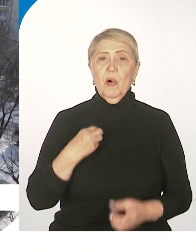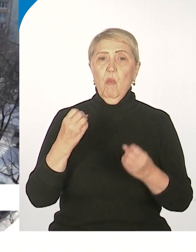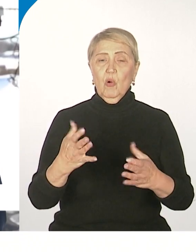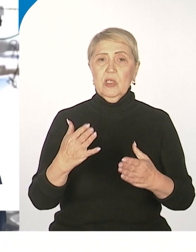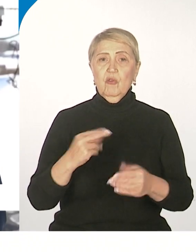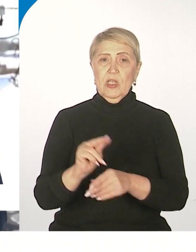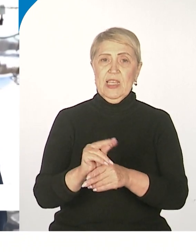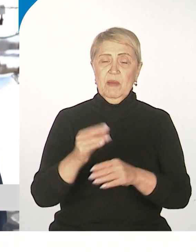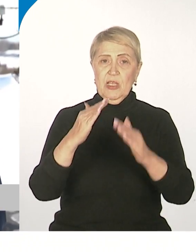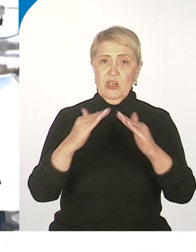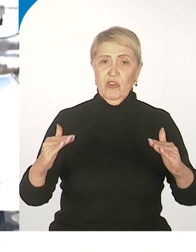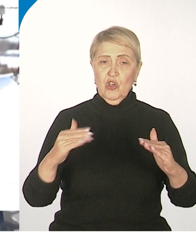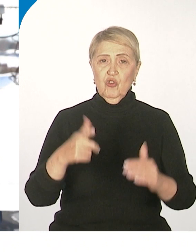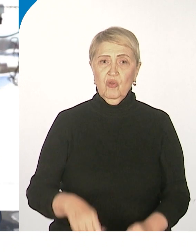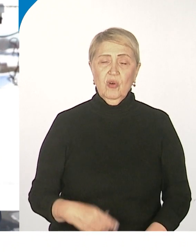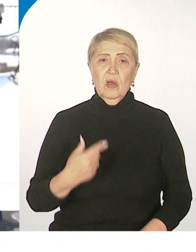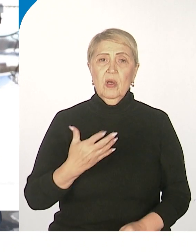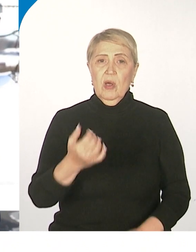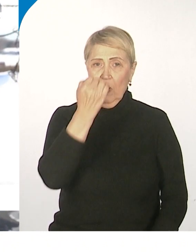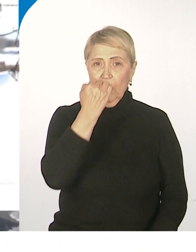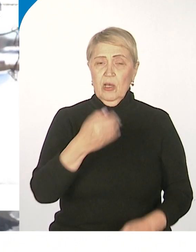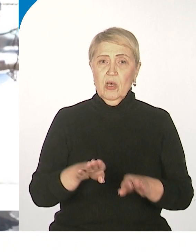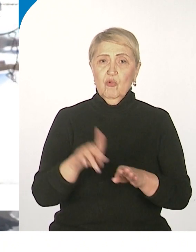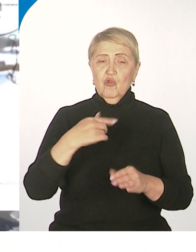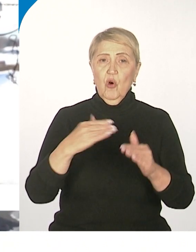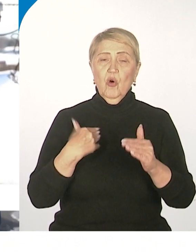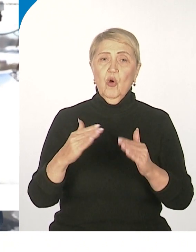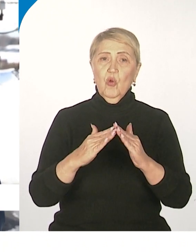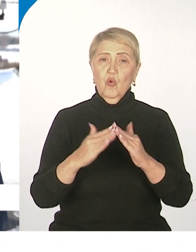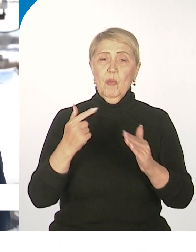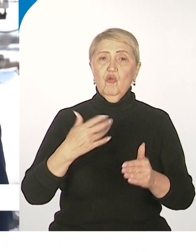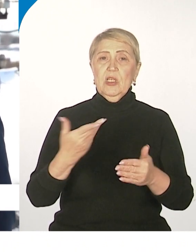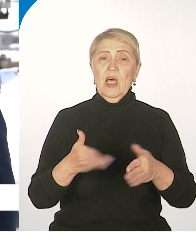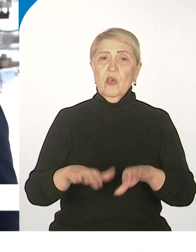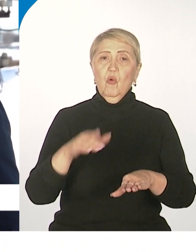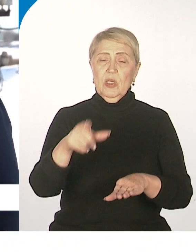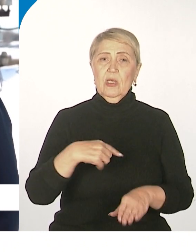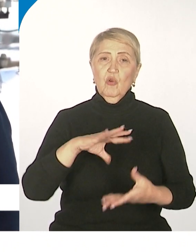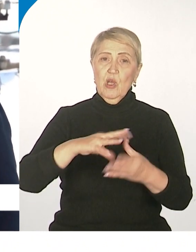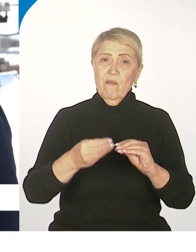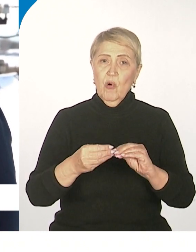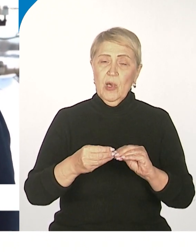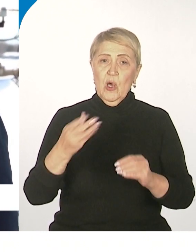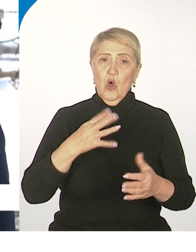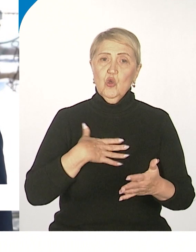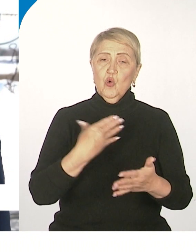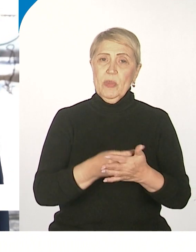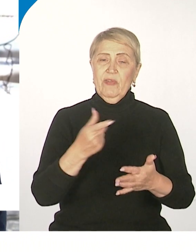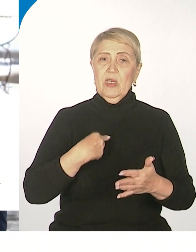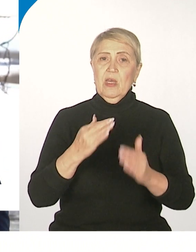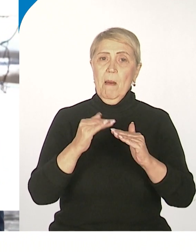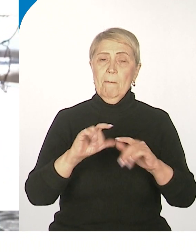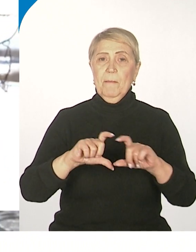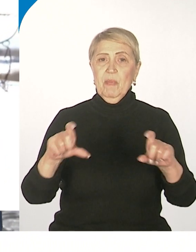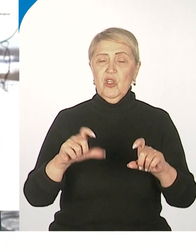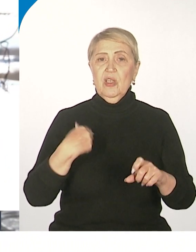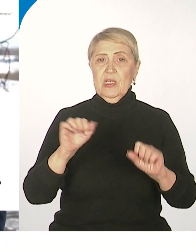кровлю. Благодаря тому, что дом находится на счете регоператора в общем котле, собственники помещения смогли реализовать